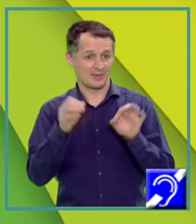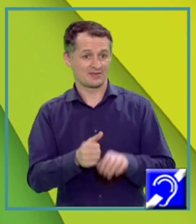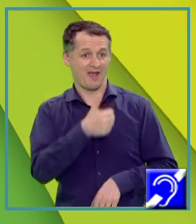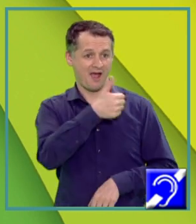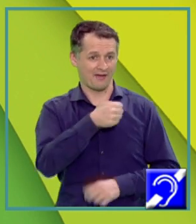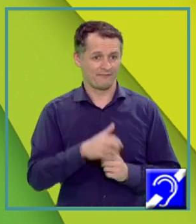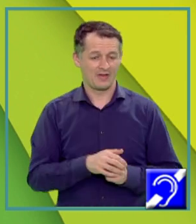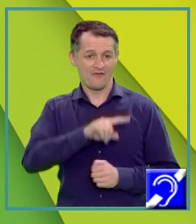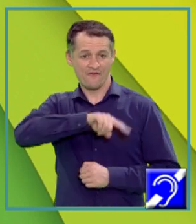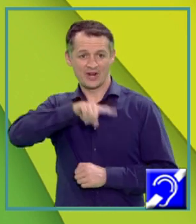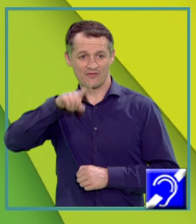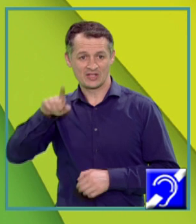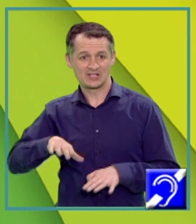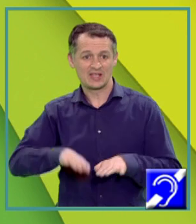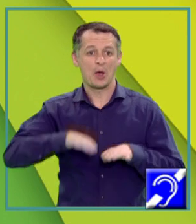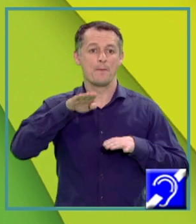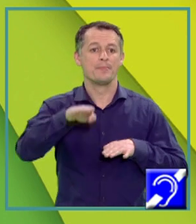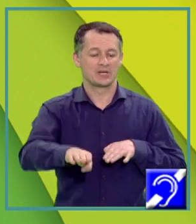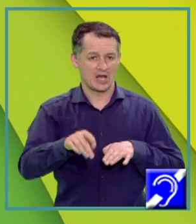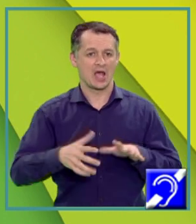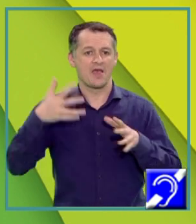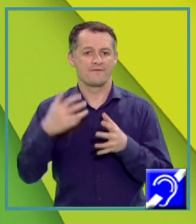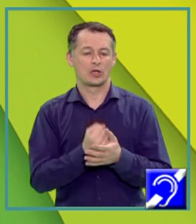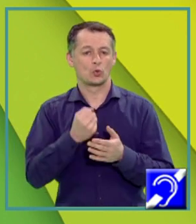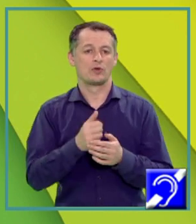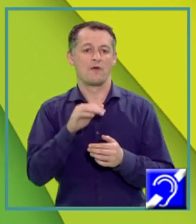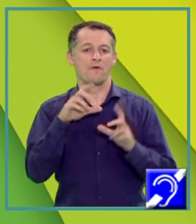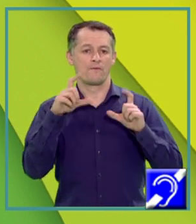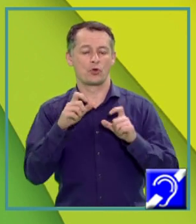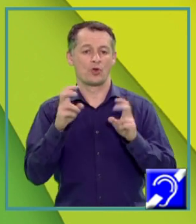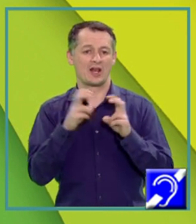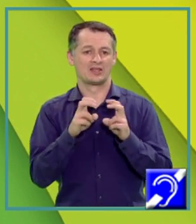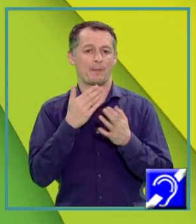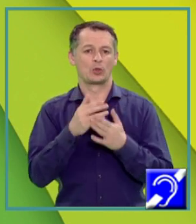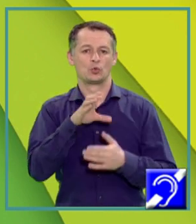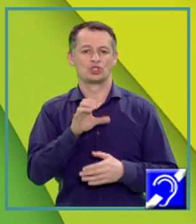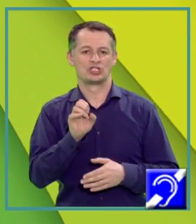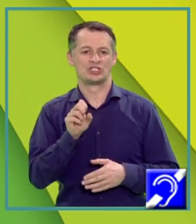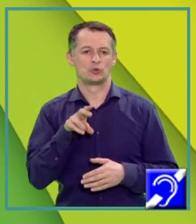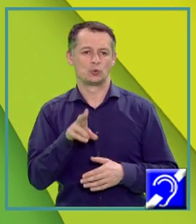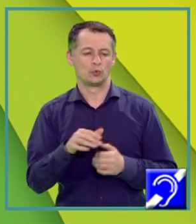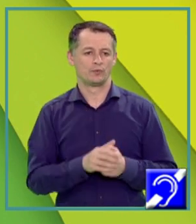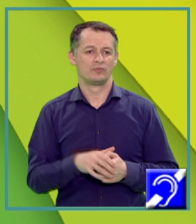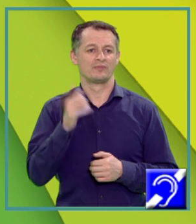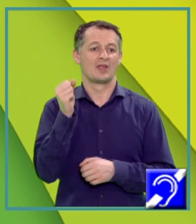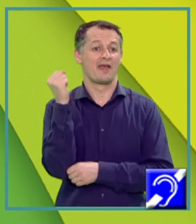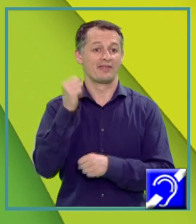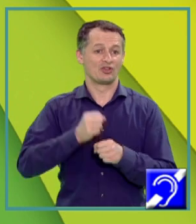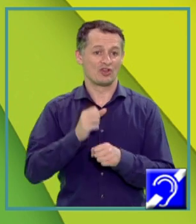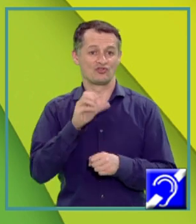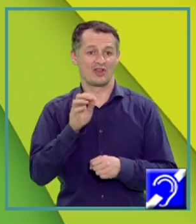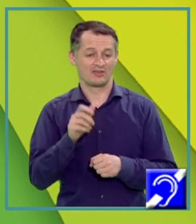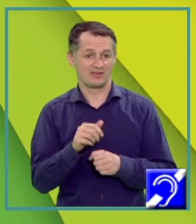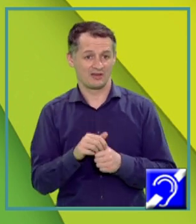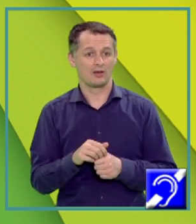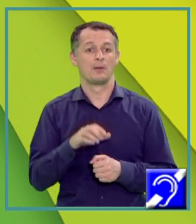frecvența de prag a efectului fotoelectric pentru cesiu Energia cinetică maximă